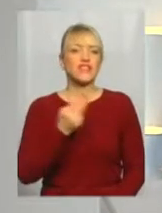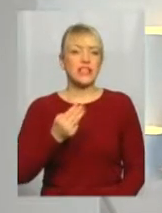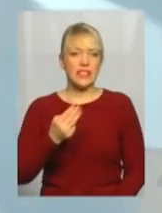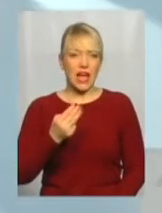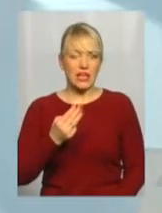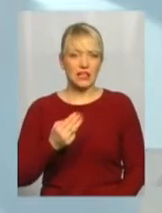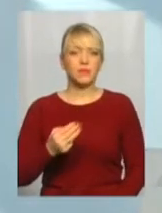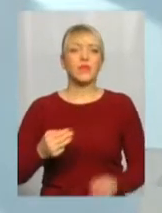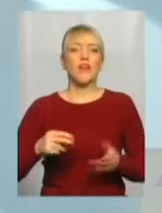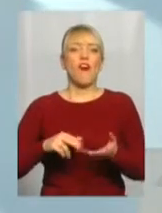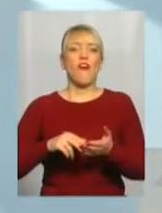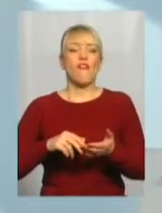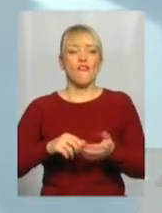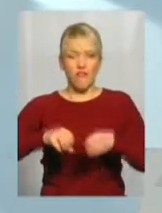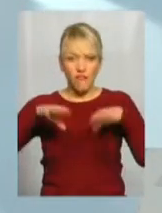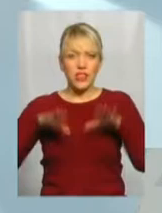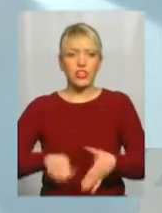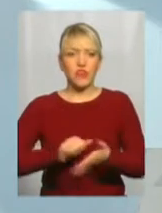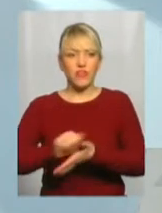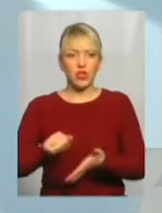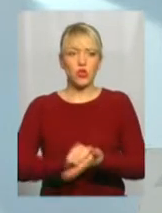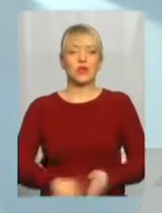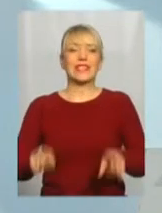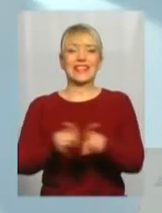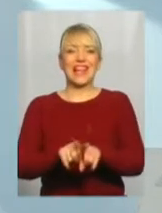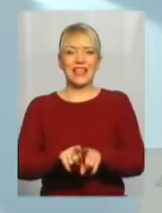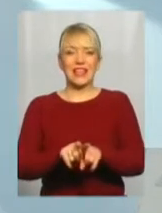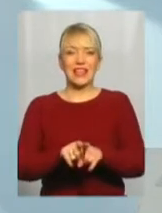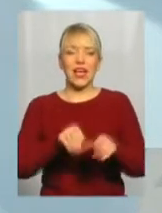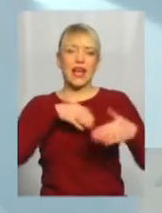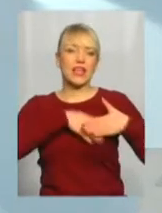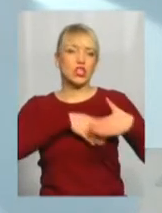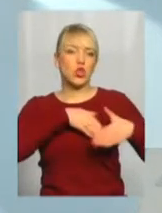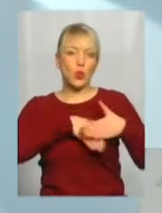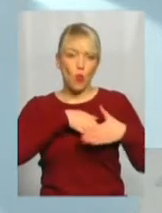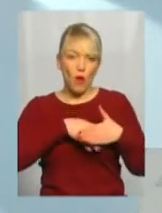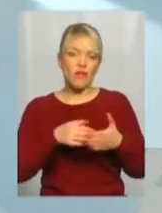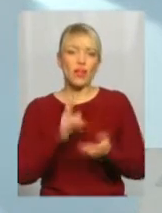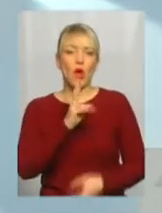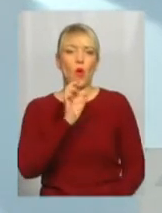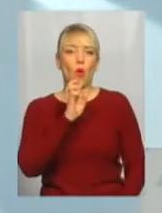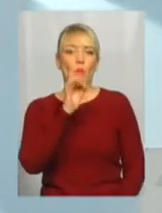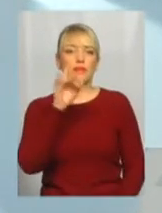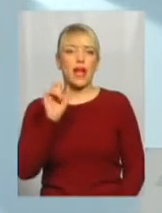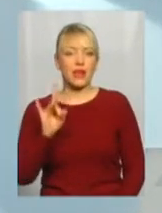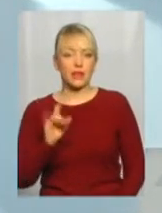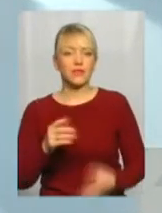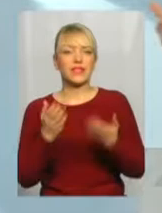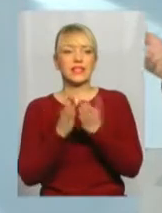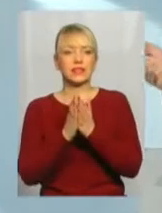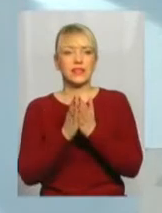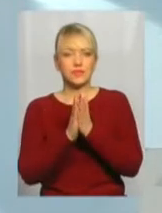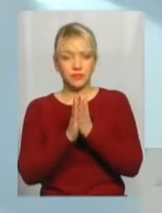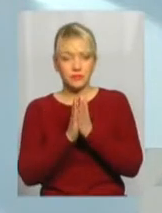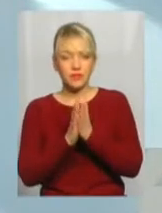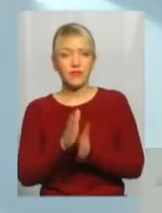вирішив видрукувати отакий кишеньковий кобзар. Йому 10 березня,